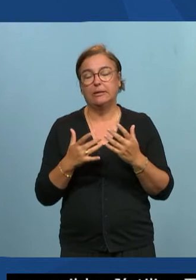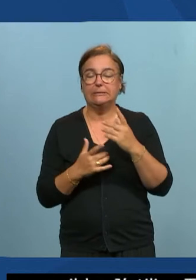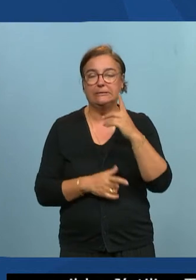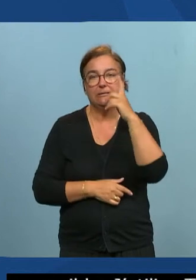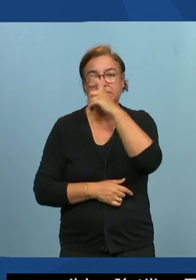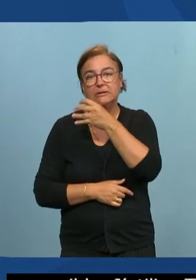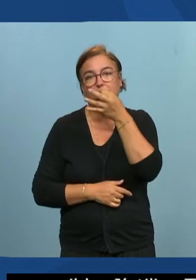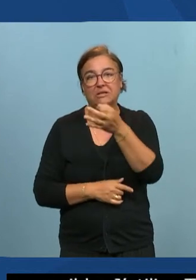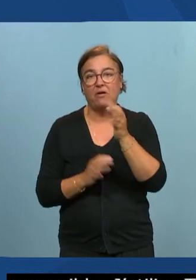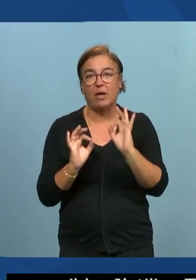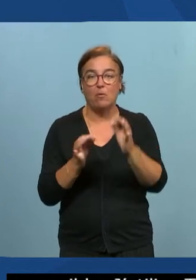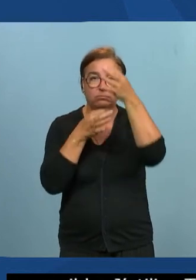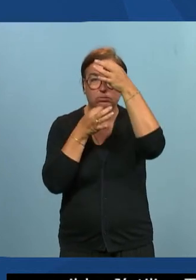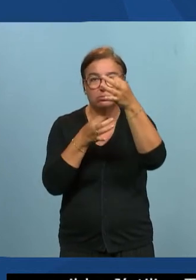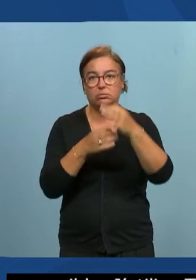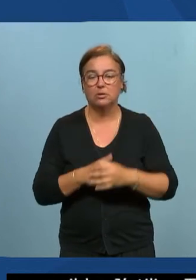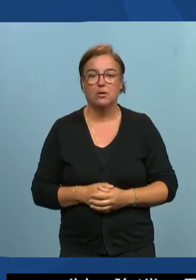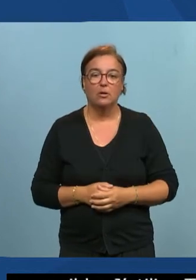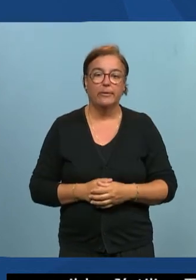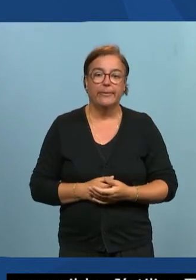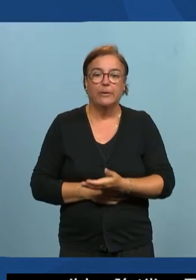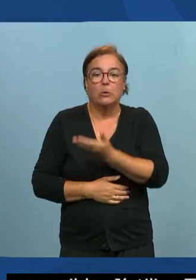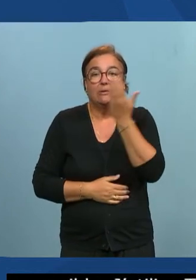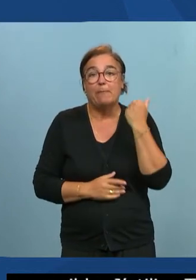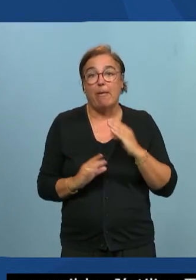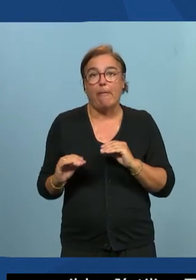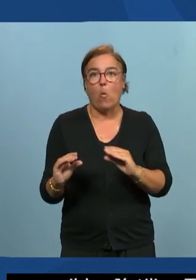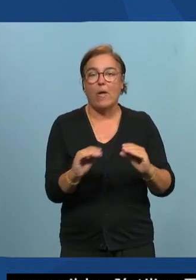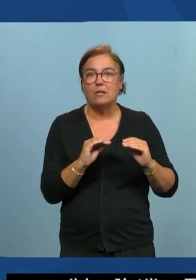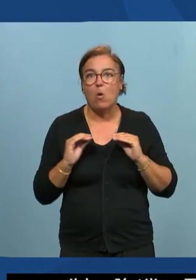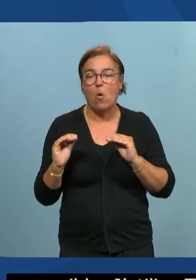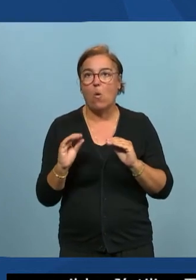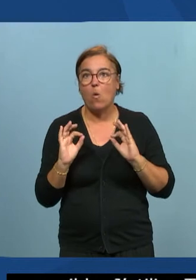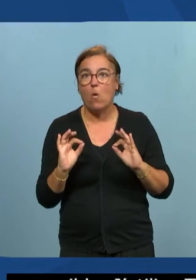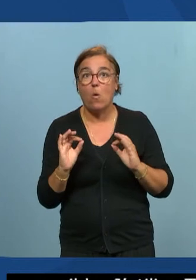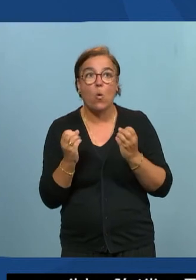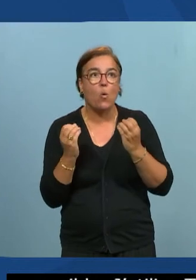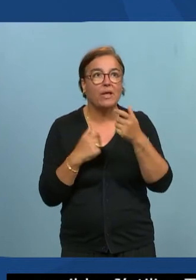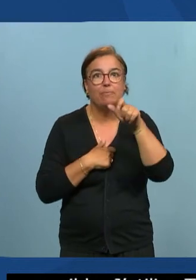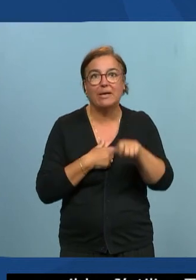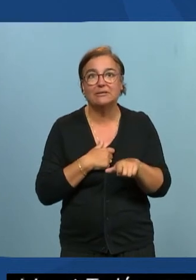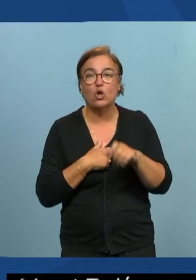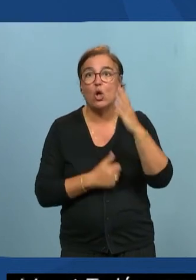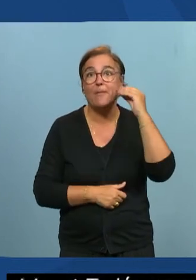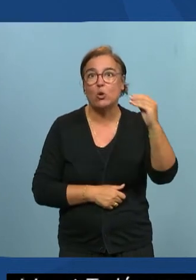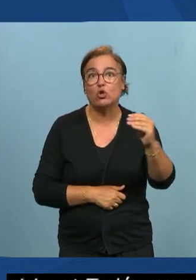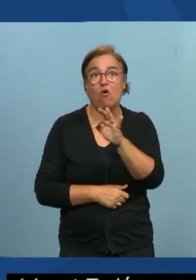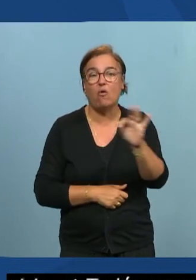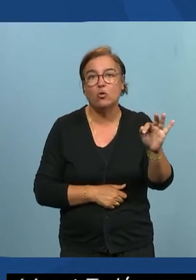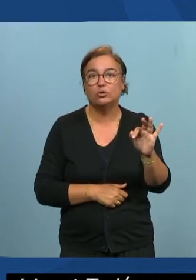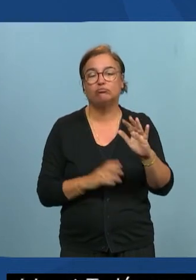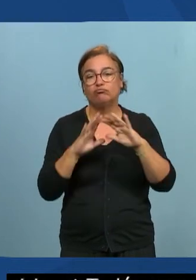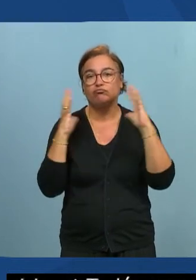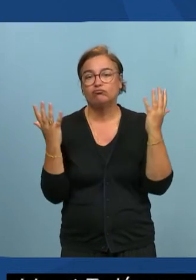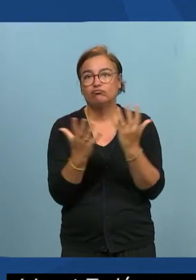parce que on ne sait pas en près exactement combien il de personnes sur les malentendantes en France on estime